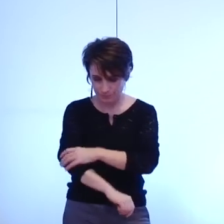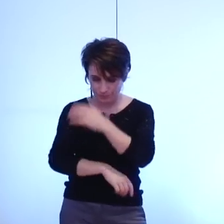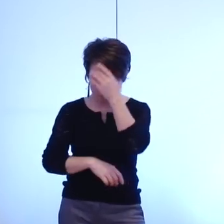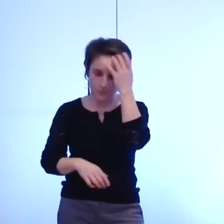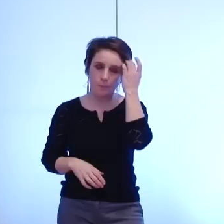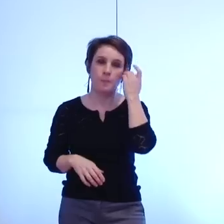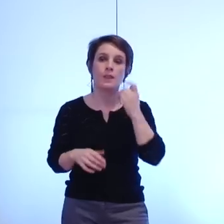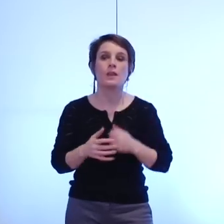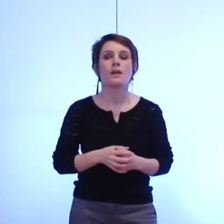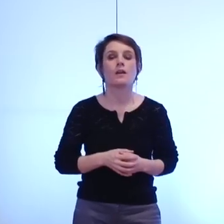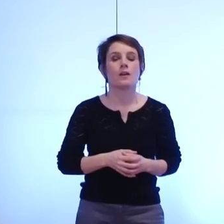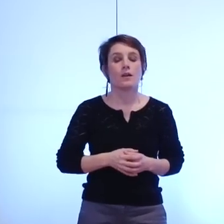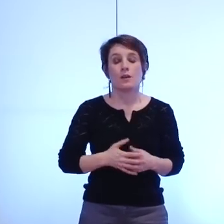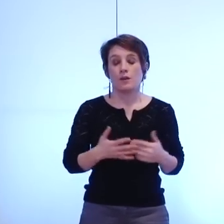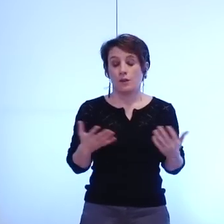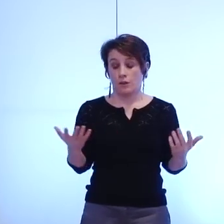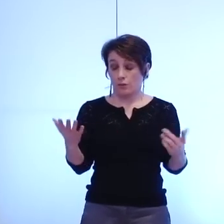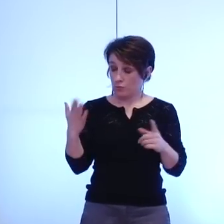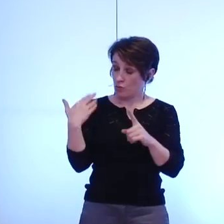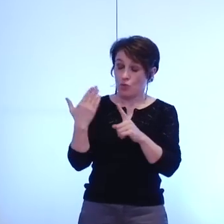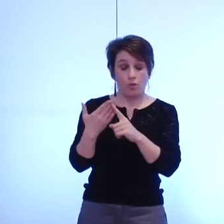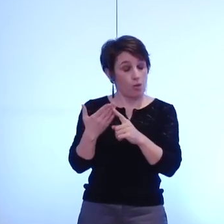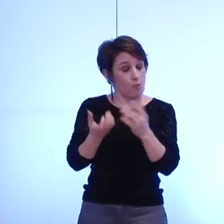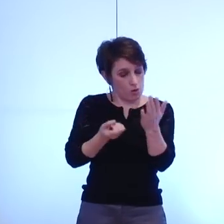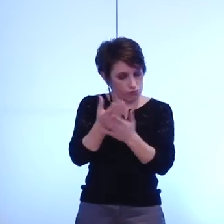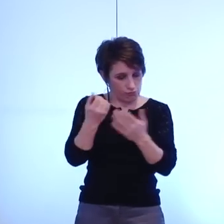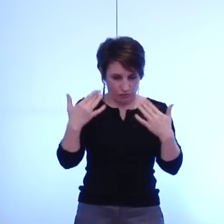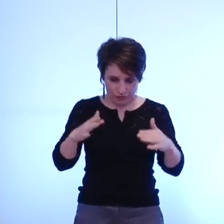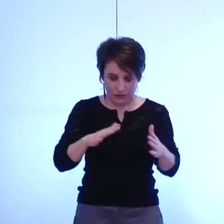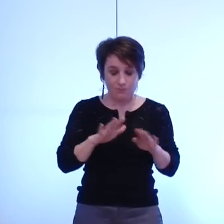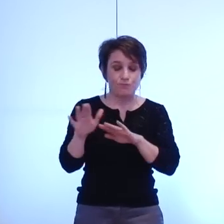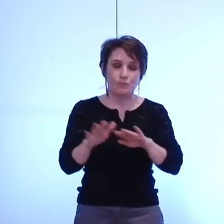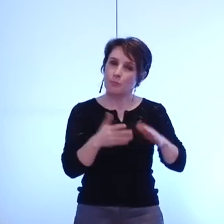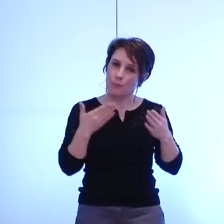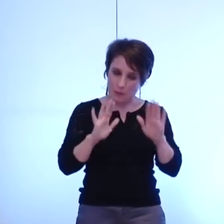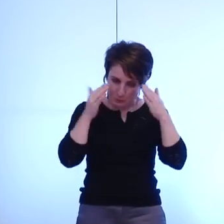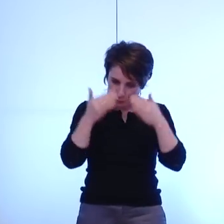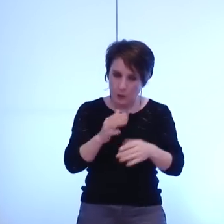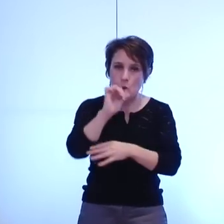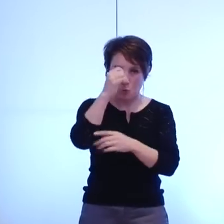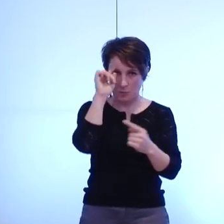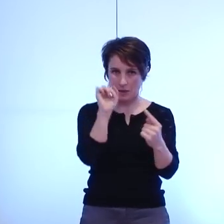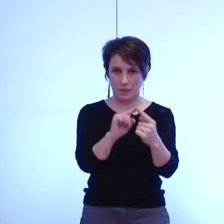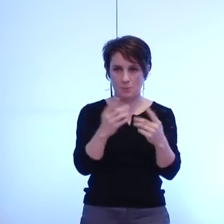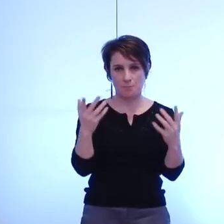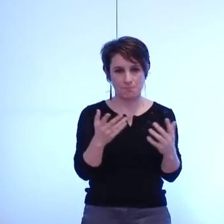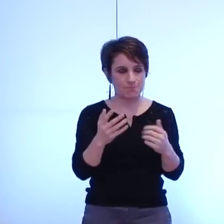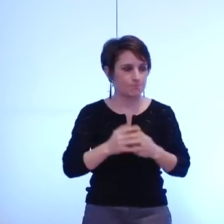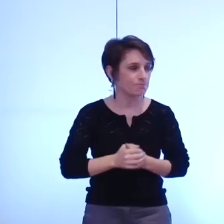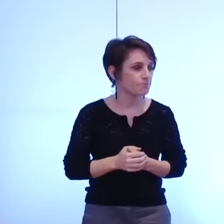après avoir dit ce préalable et que d'abord il aurait été